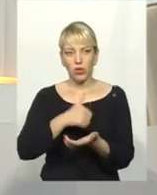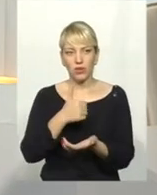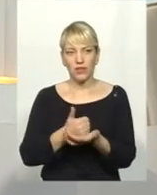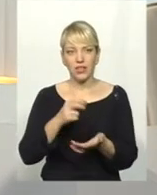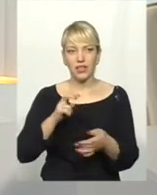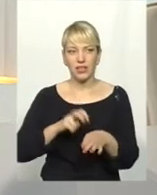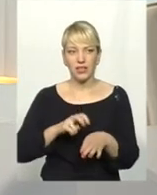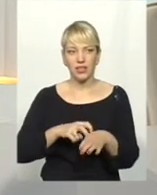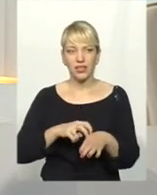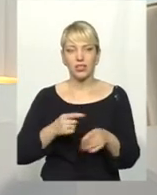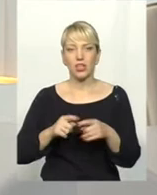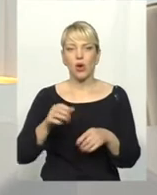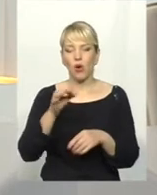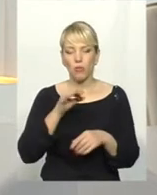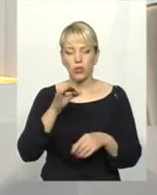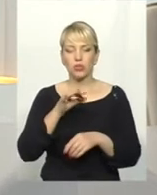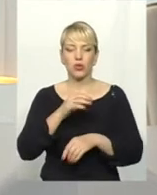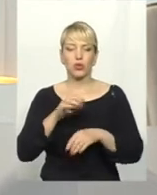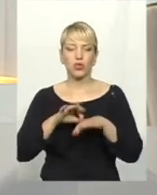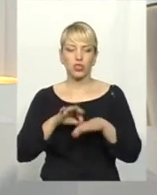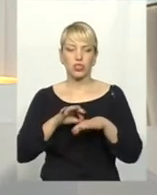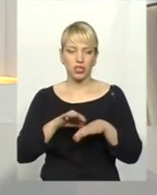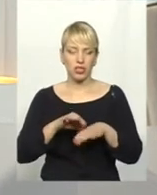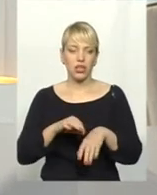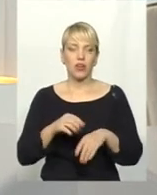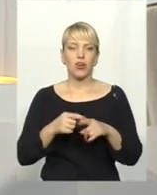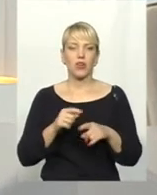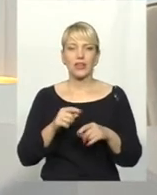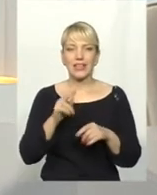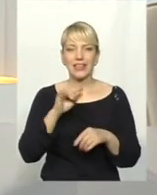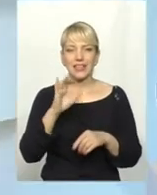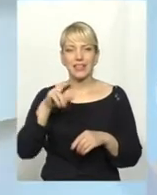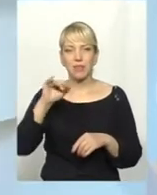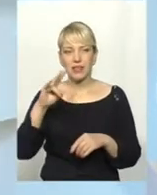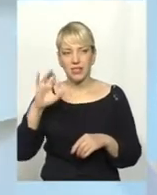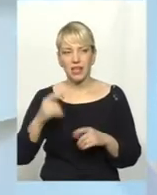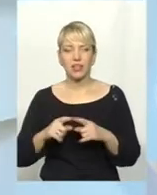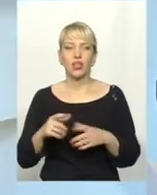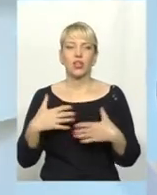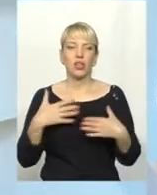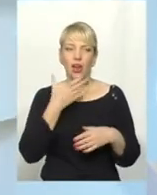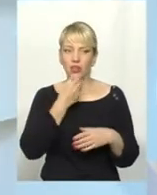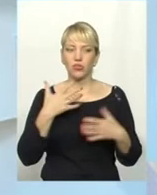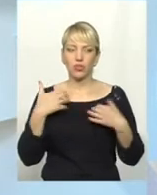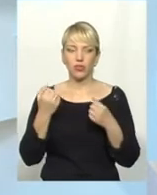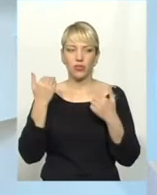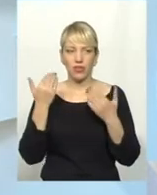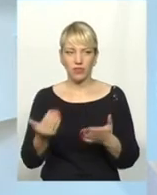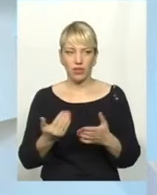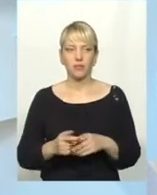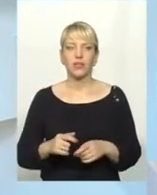обласного шкірно-венерологічного диспансеру. Доброго здоров'я, Олежа Анатольовичу. Доброго, власне,